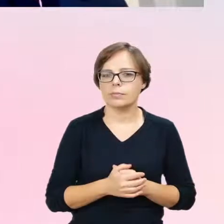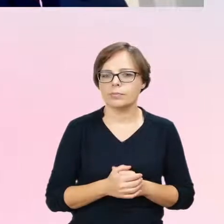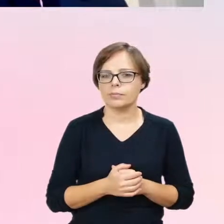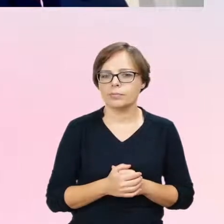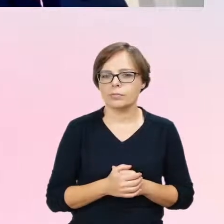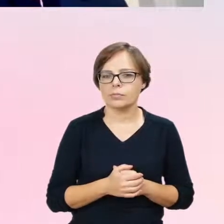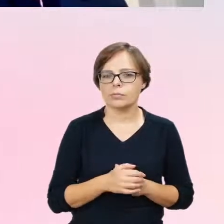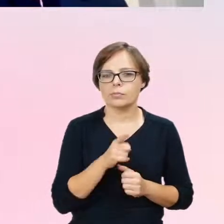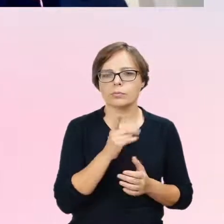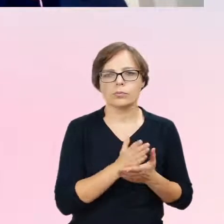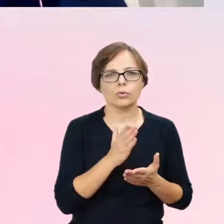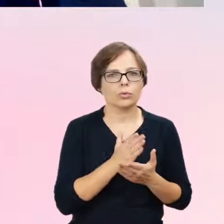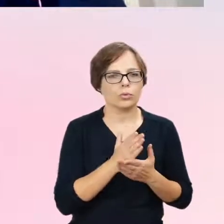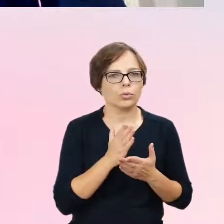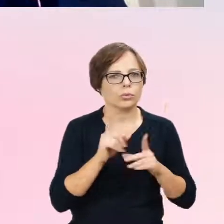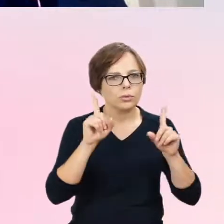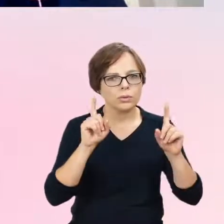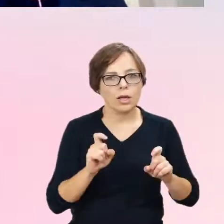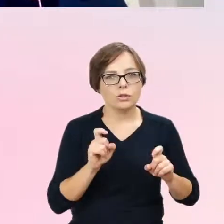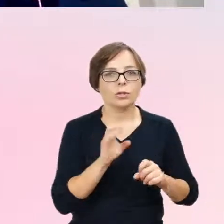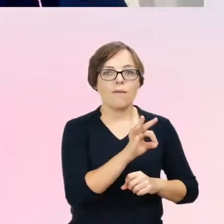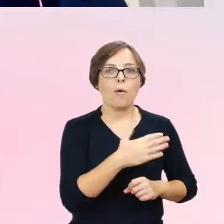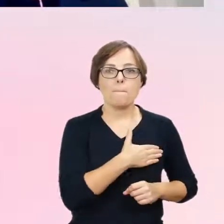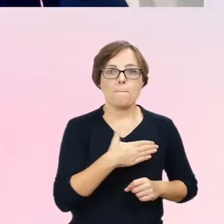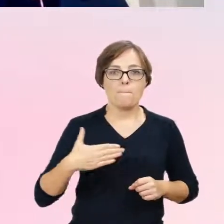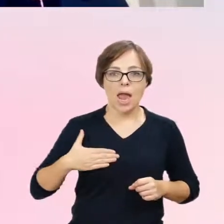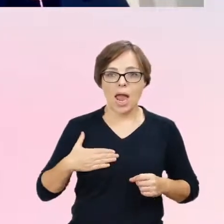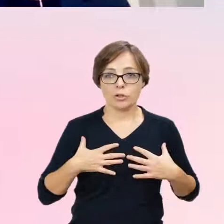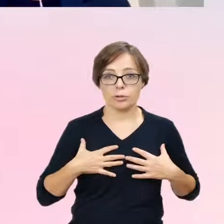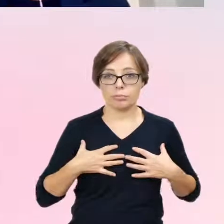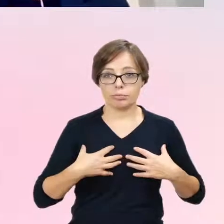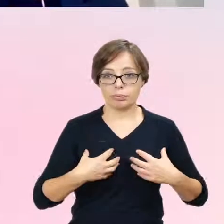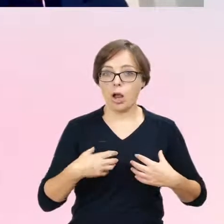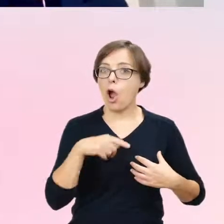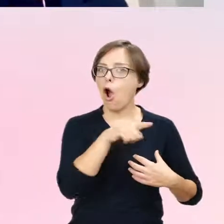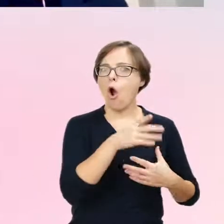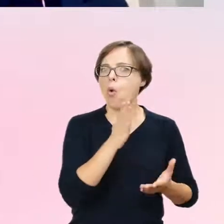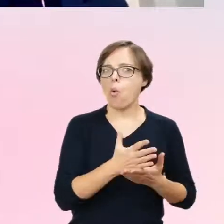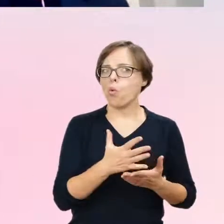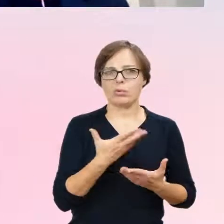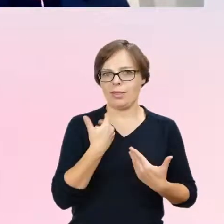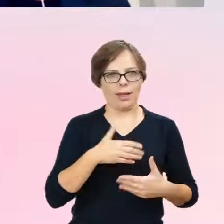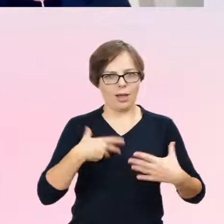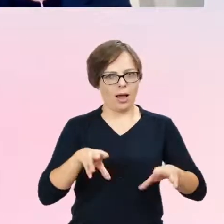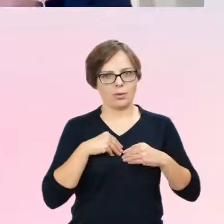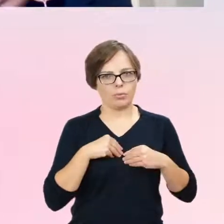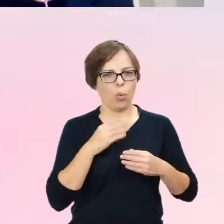zaczynają się rozwijać u niego piersi, to już jest zjawisko, którego on nie akceptuje i